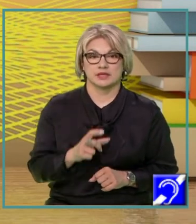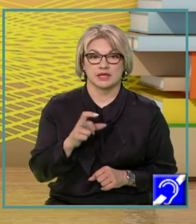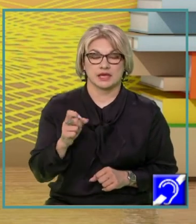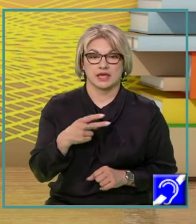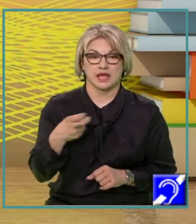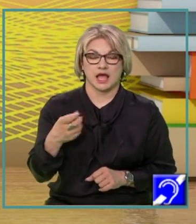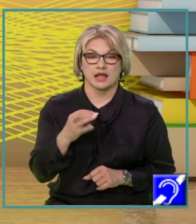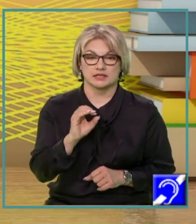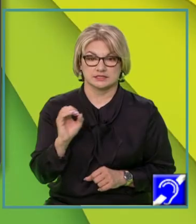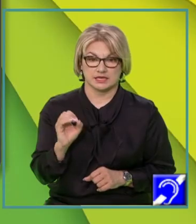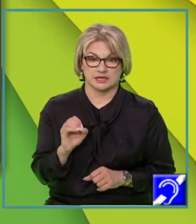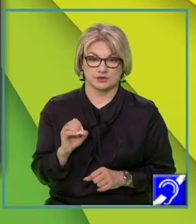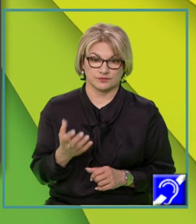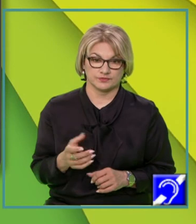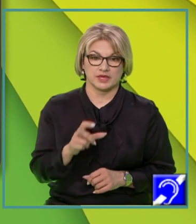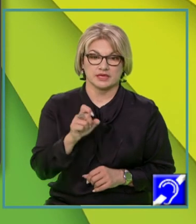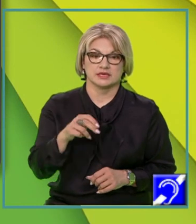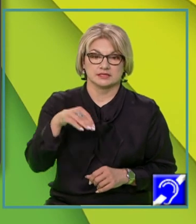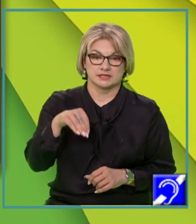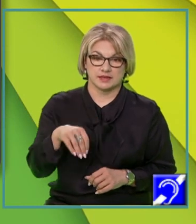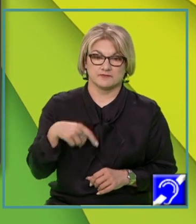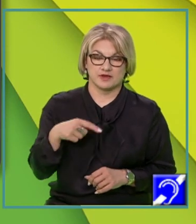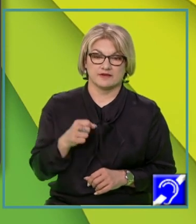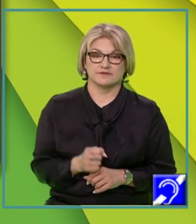cu 0. Deci, X, M, va fi minus B supra A.